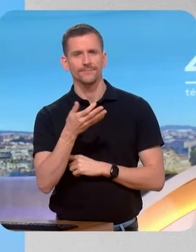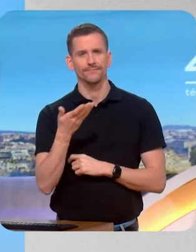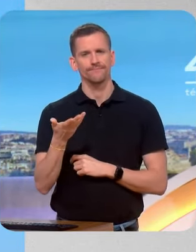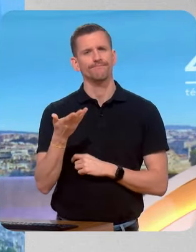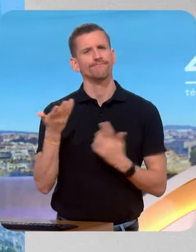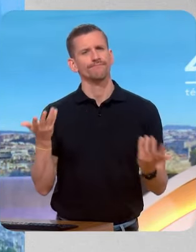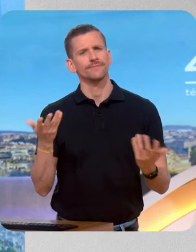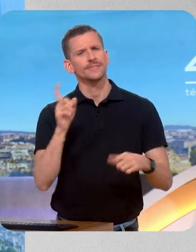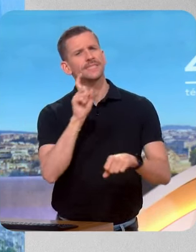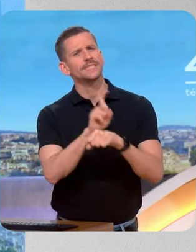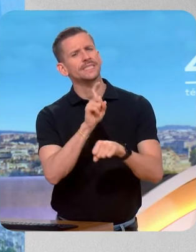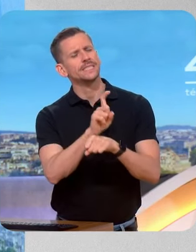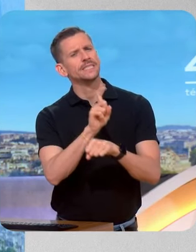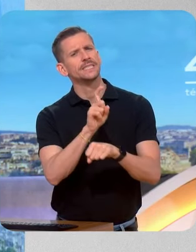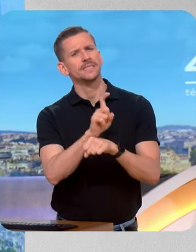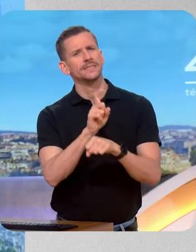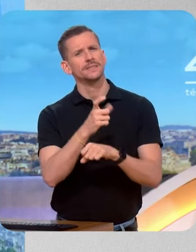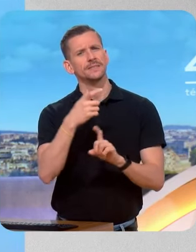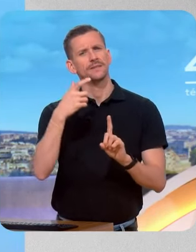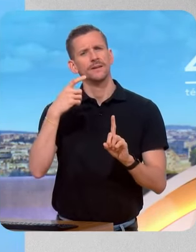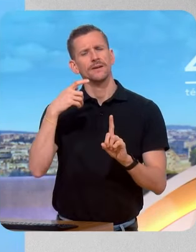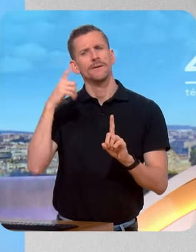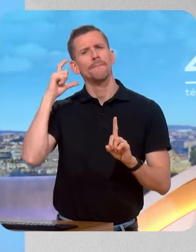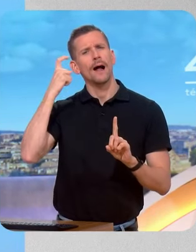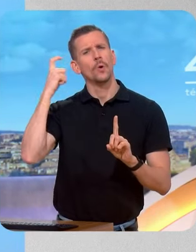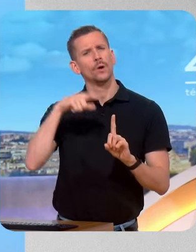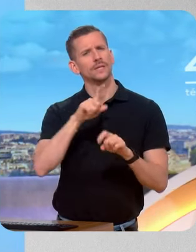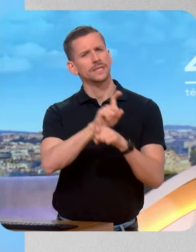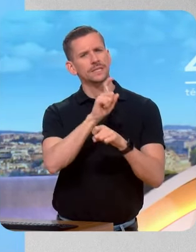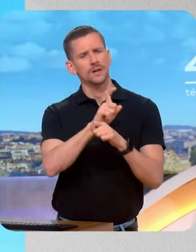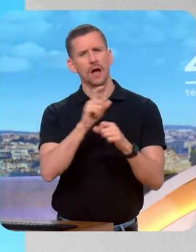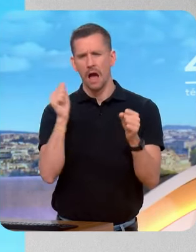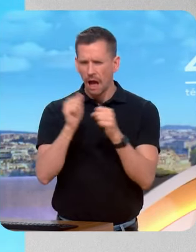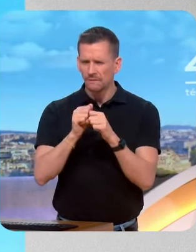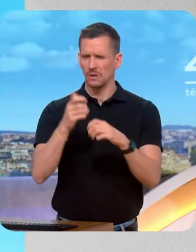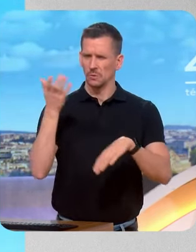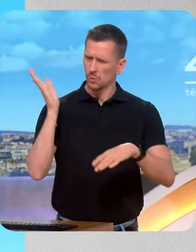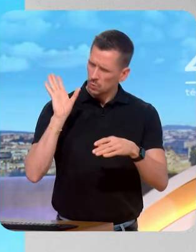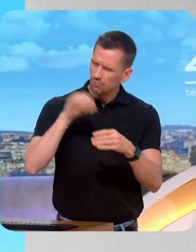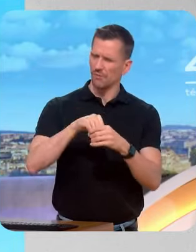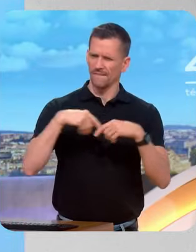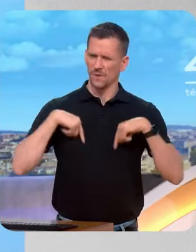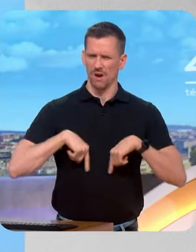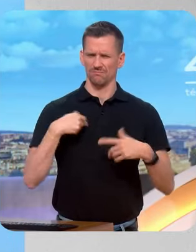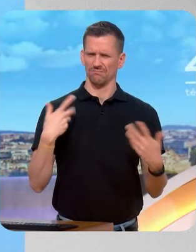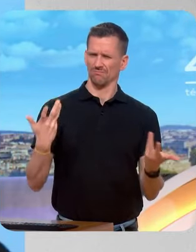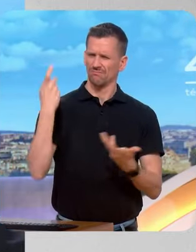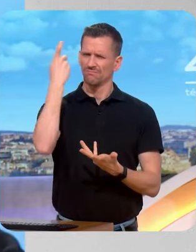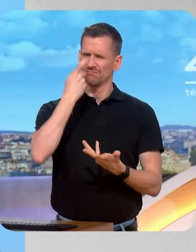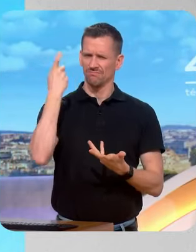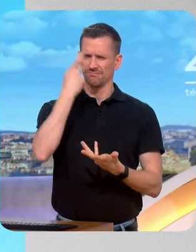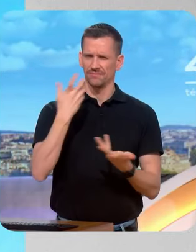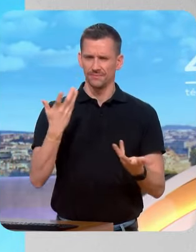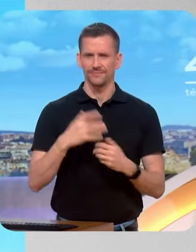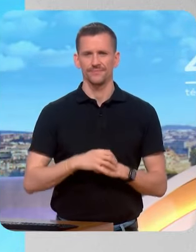fortement via François Bayrou, et en même temps vous continuez à participer. Comment ça peut s'expliquer ? C'est une